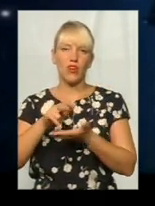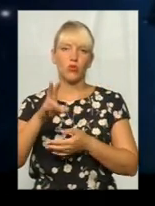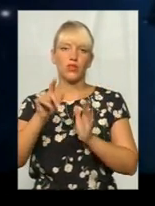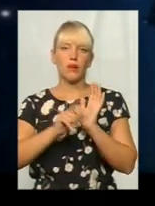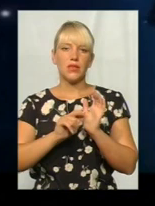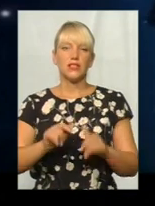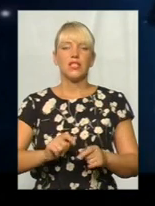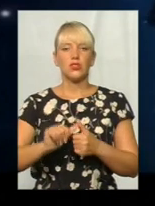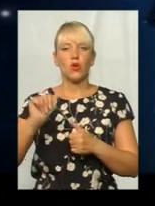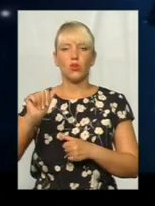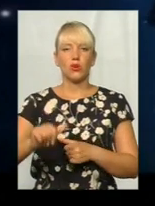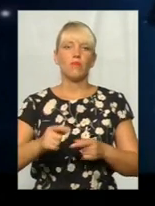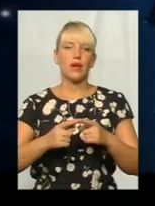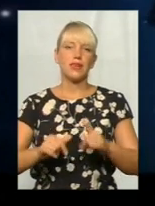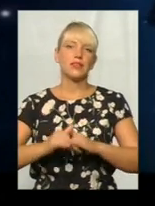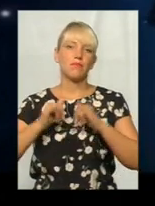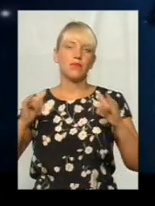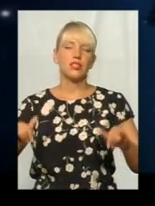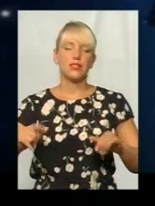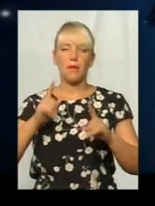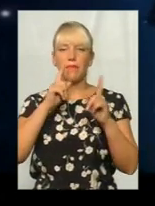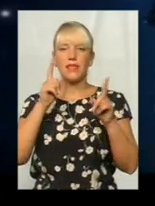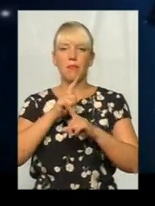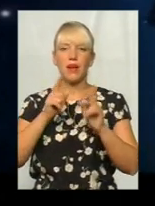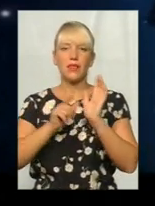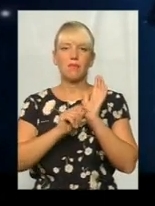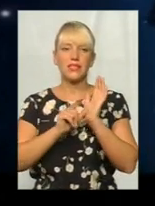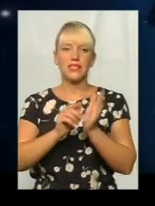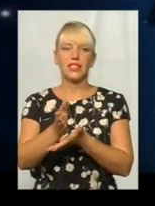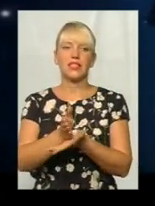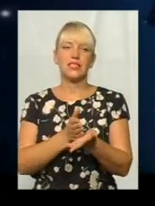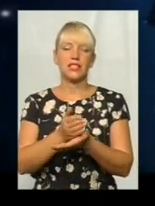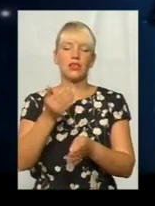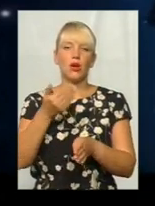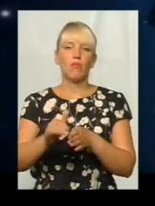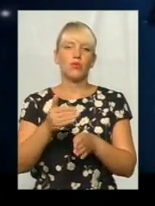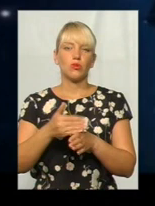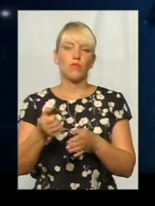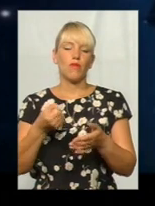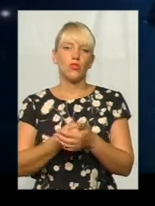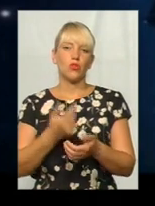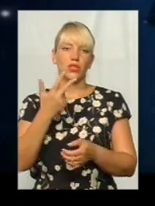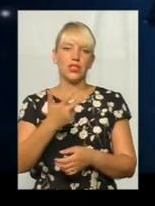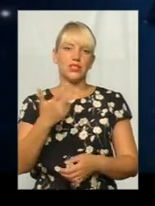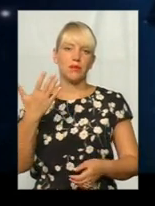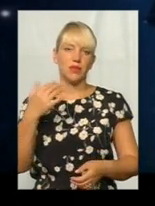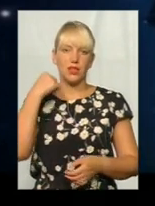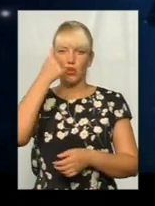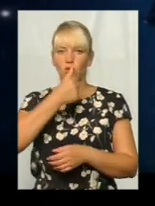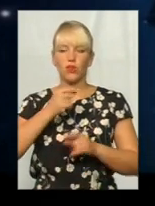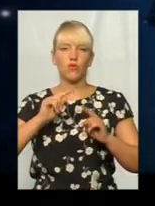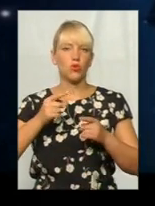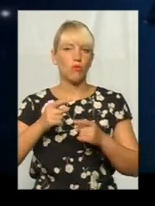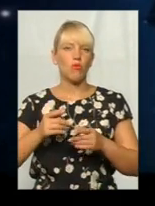збільшується мінімальний пенсійний стаж поступово до 35 років. Тому навіть